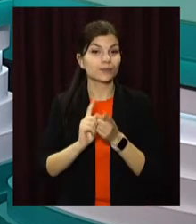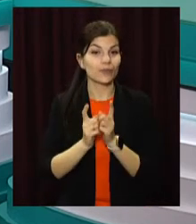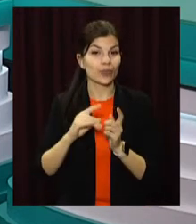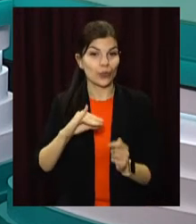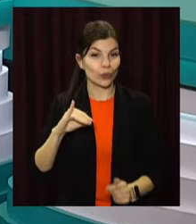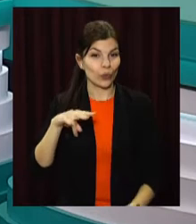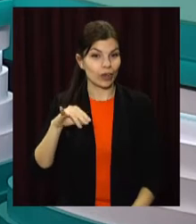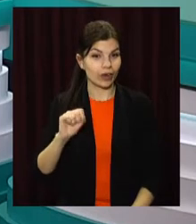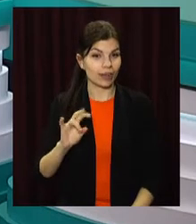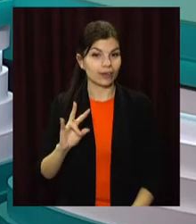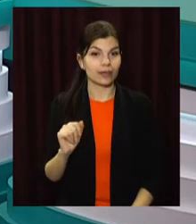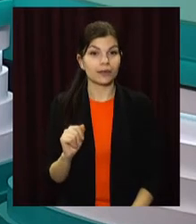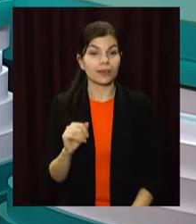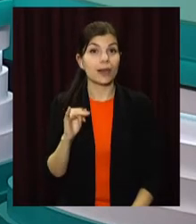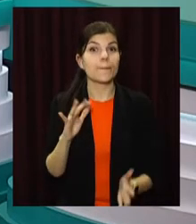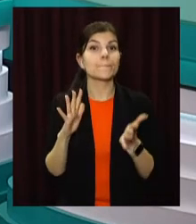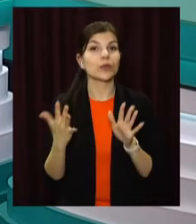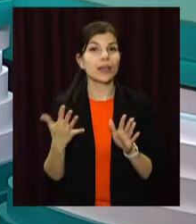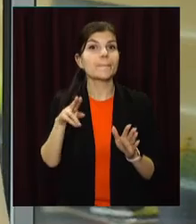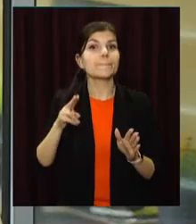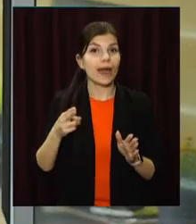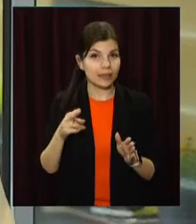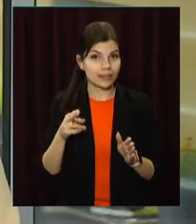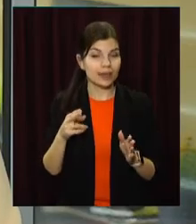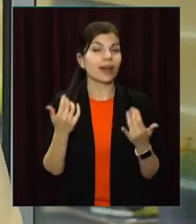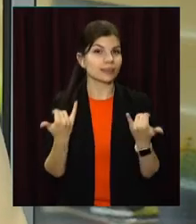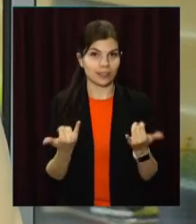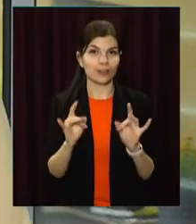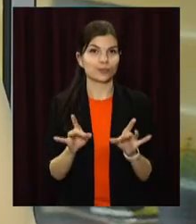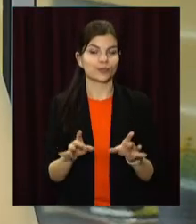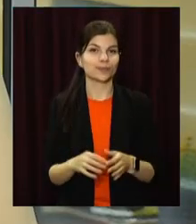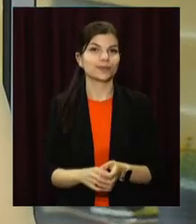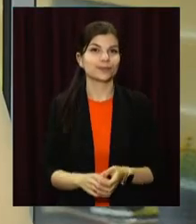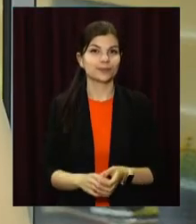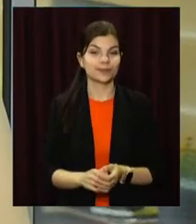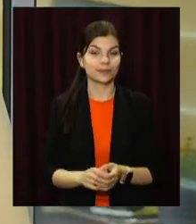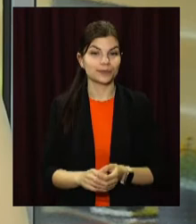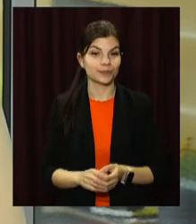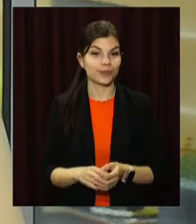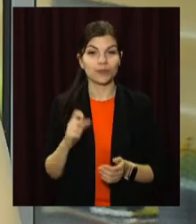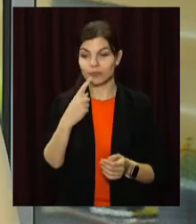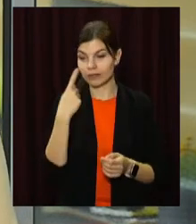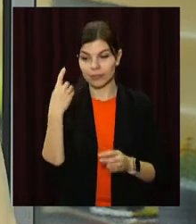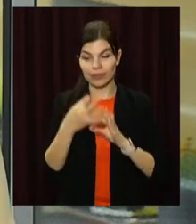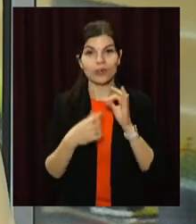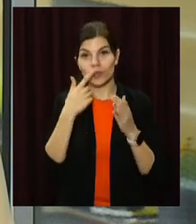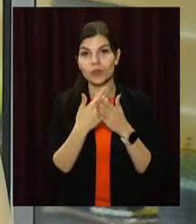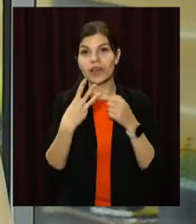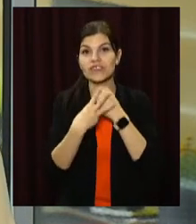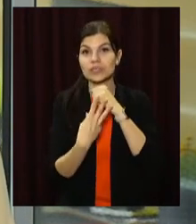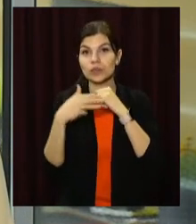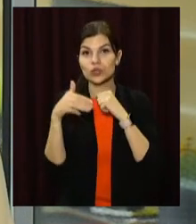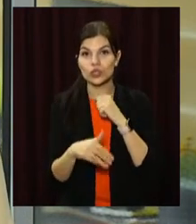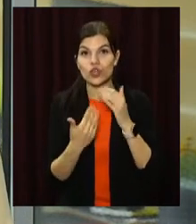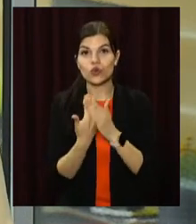Пуговкіна. І про події п'ятниці – дивіться далі. За минулу добу майже 18 тисяч нових ковідних хворих.